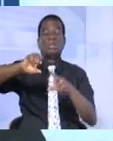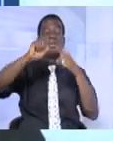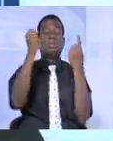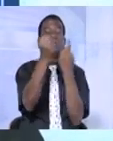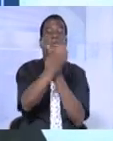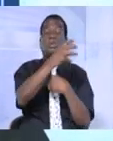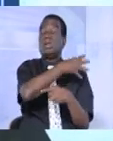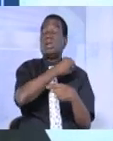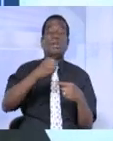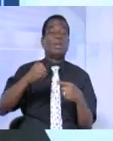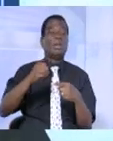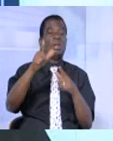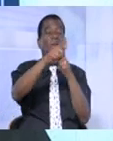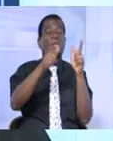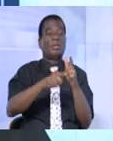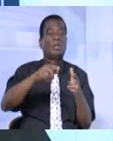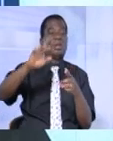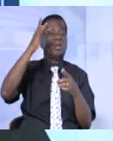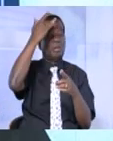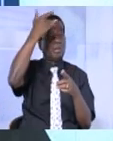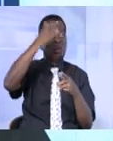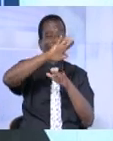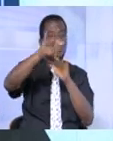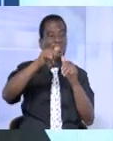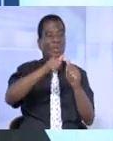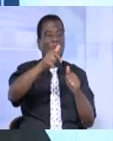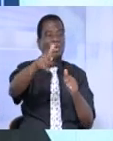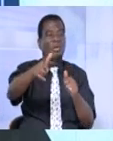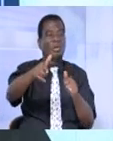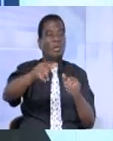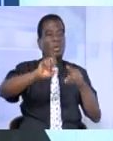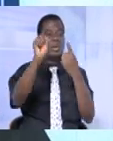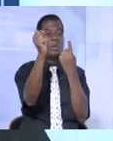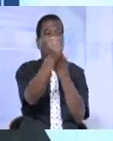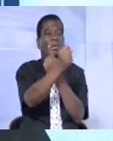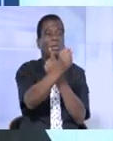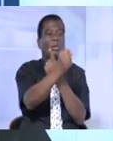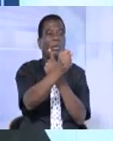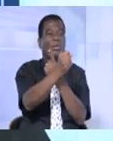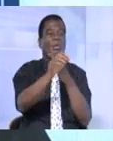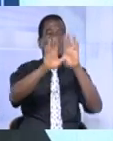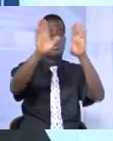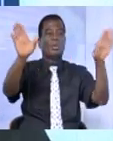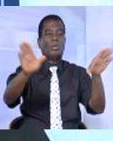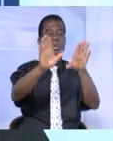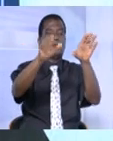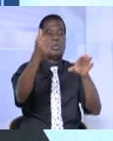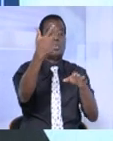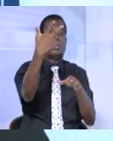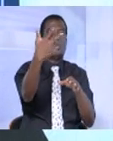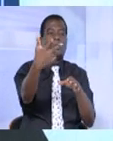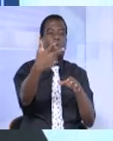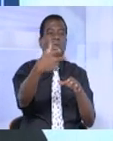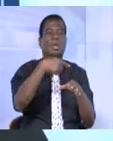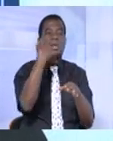loi cerne tous ces actes-là. On a la situation du dimanche 13, qui est